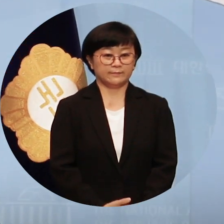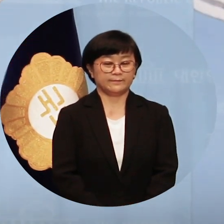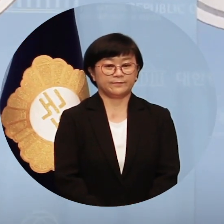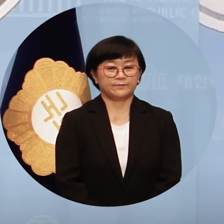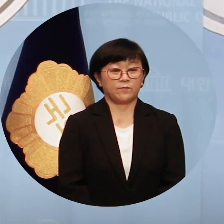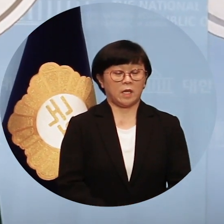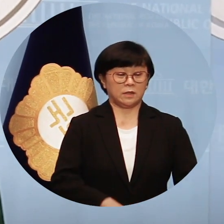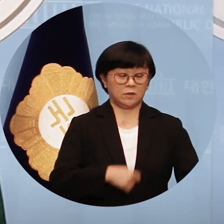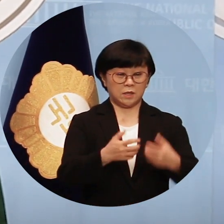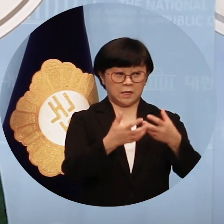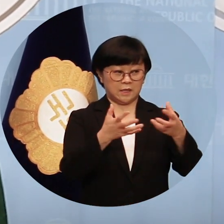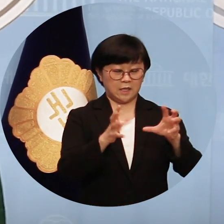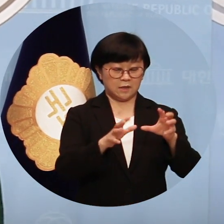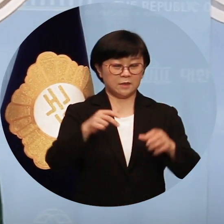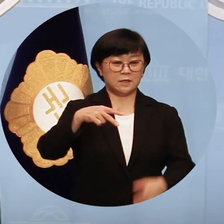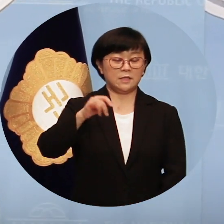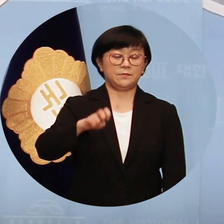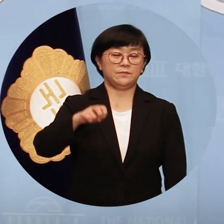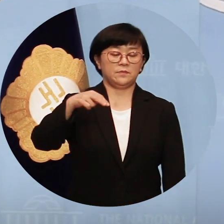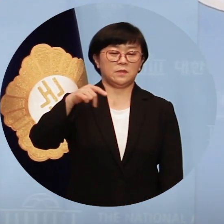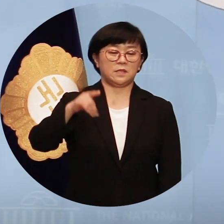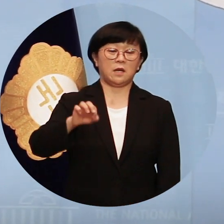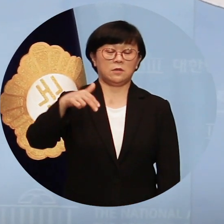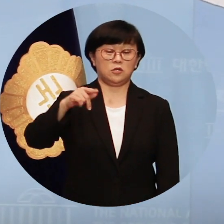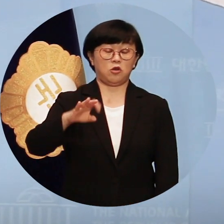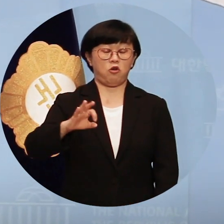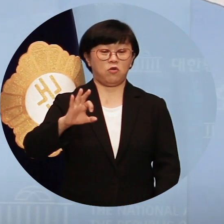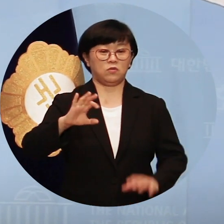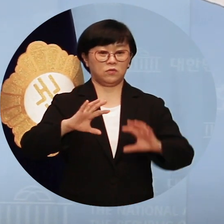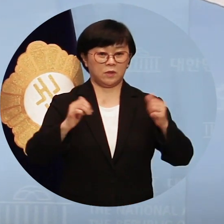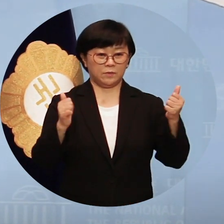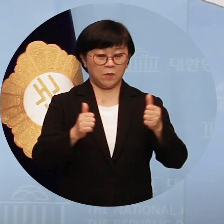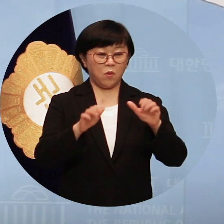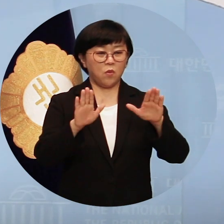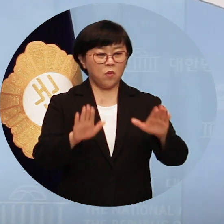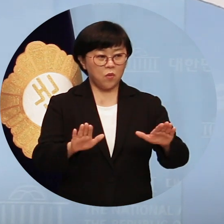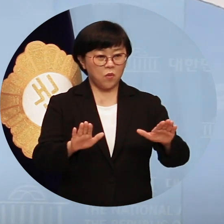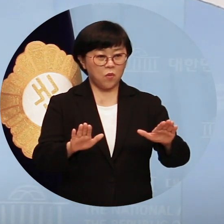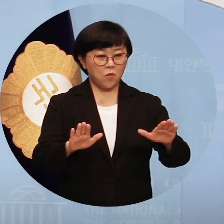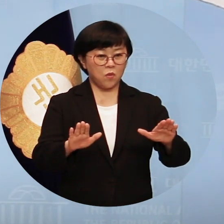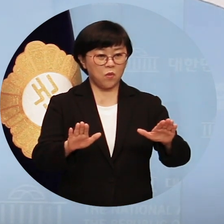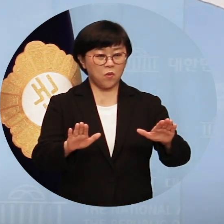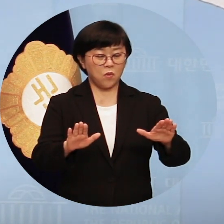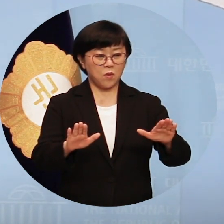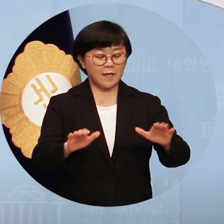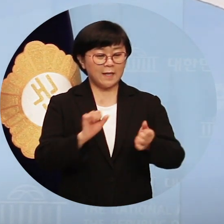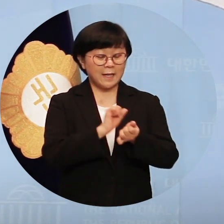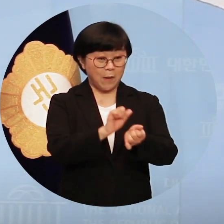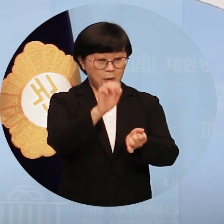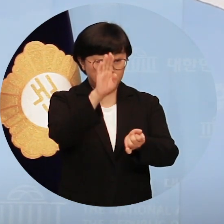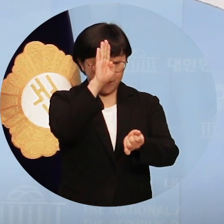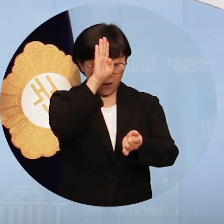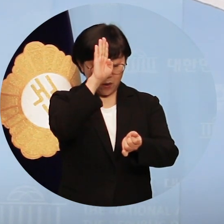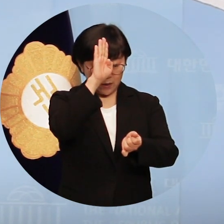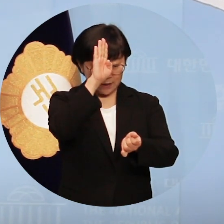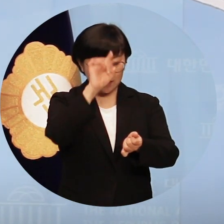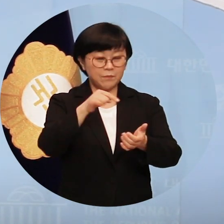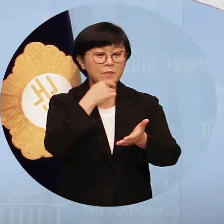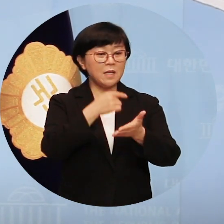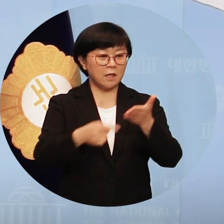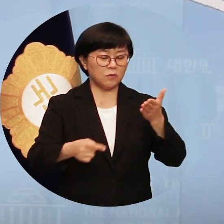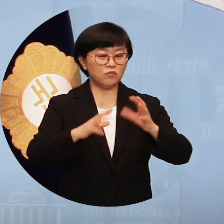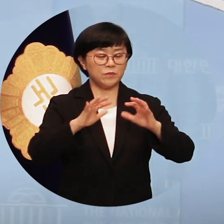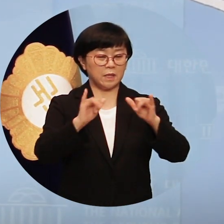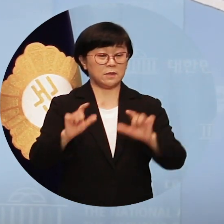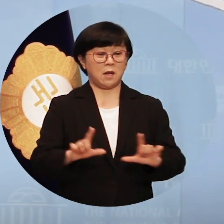정의당 심상정 국회의원입니다. 오늘 저는 감염병 재난으로부터 국민의 삶을 지키기